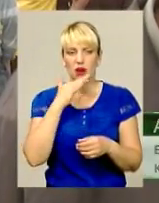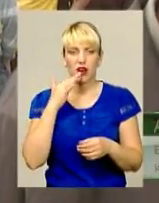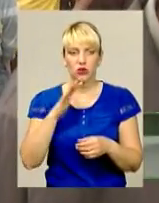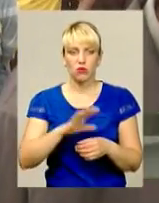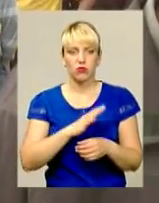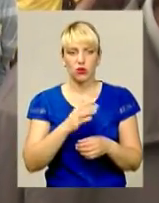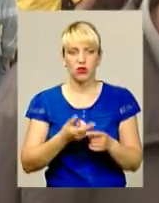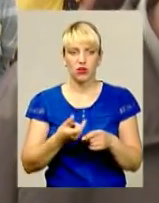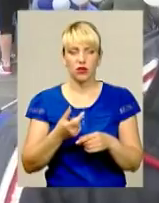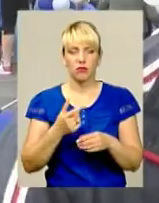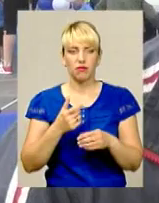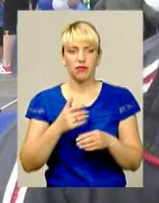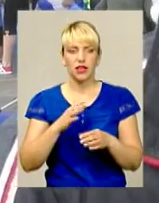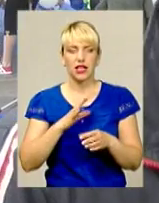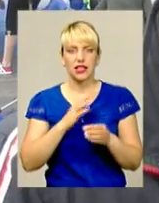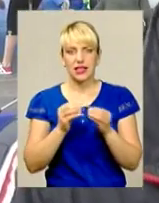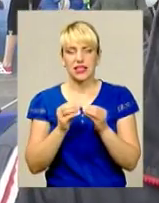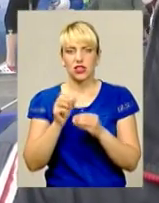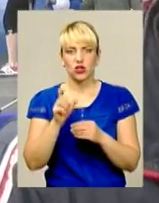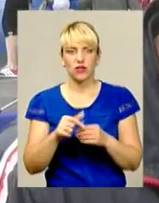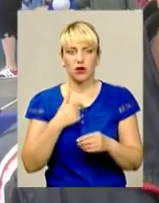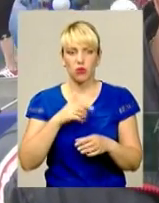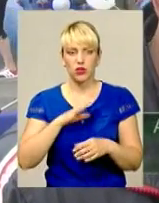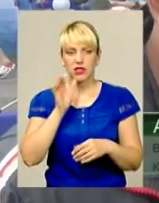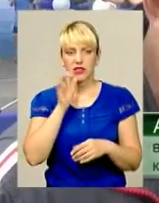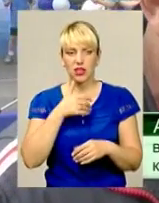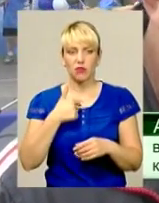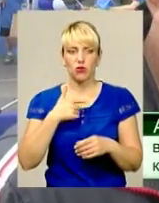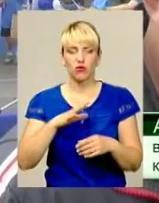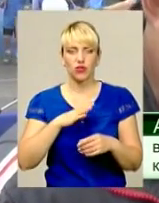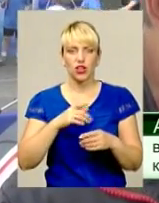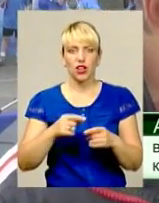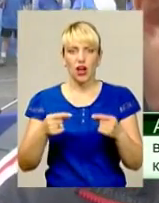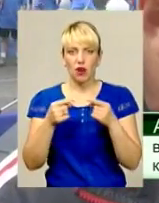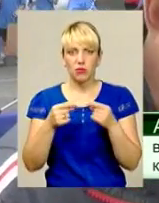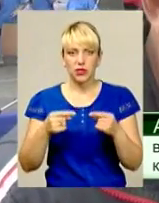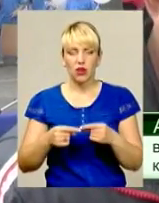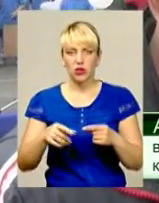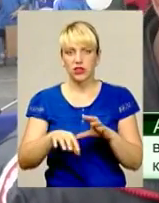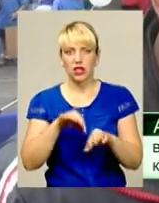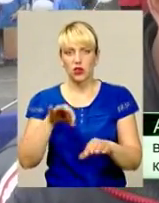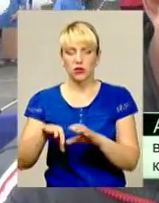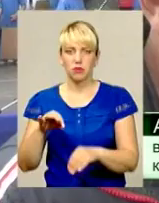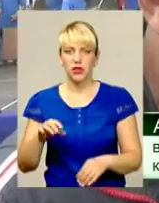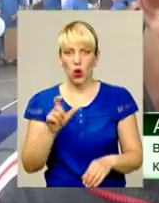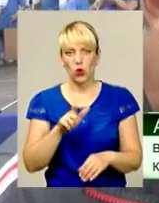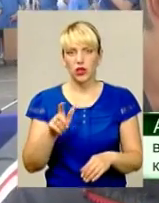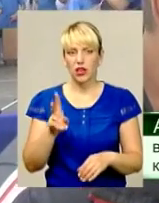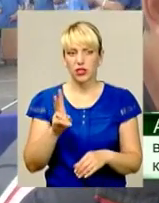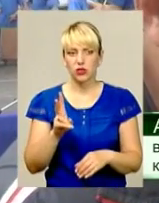більше десяти. Було серйозно, був определенний відбір людей, які стремилися від